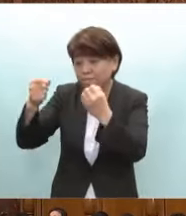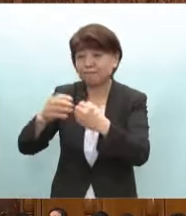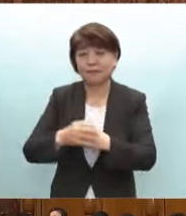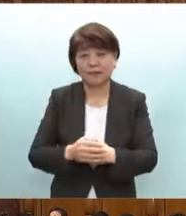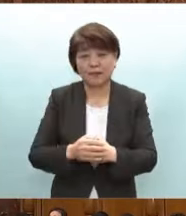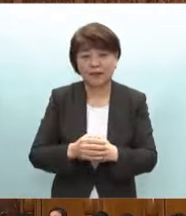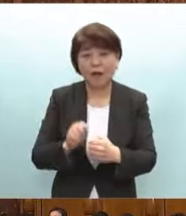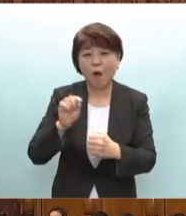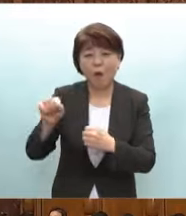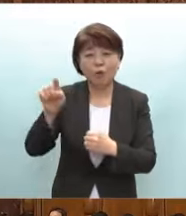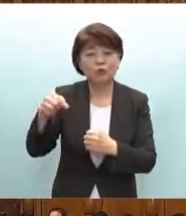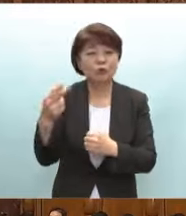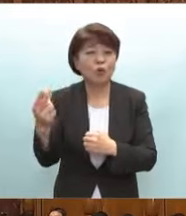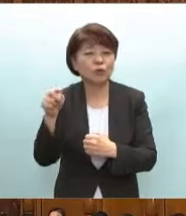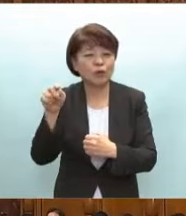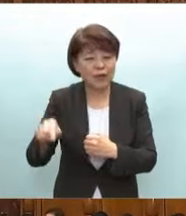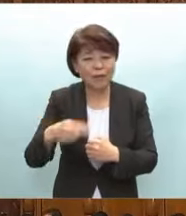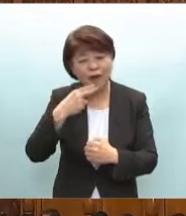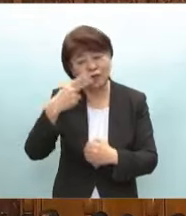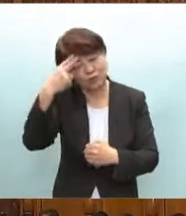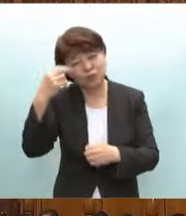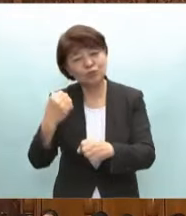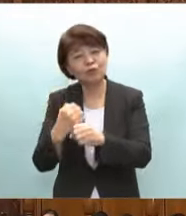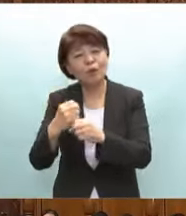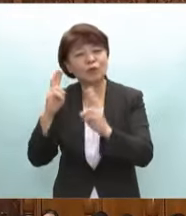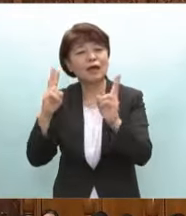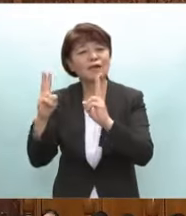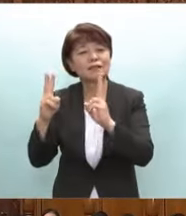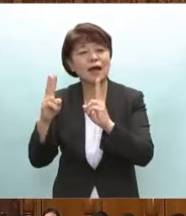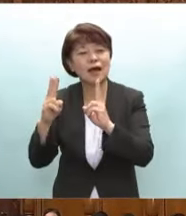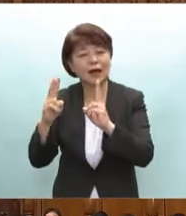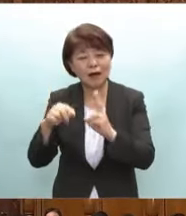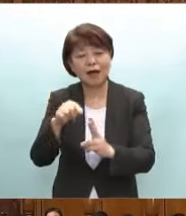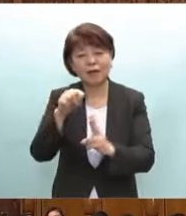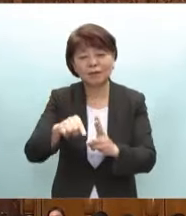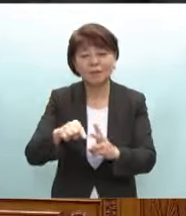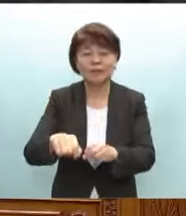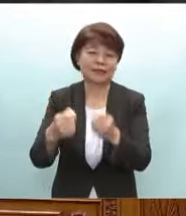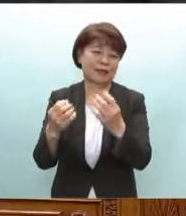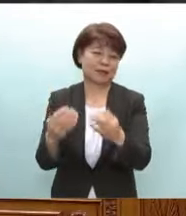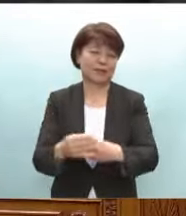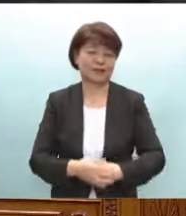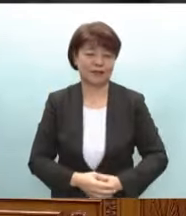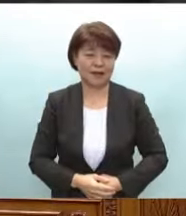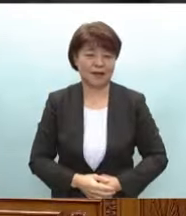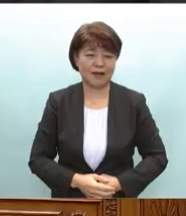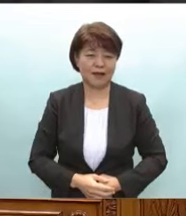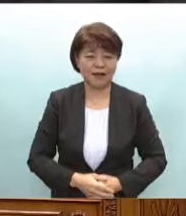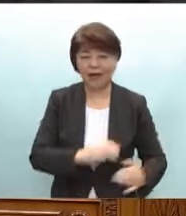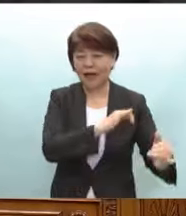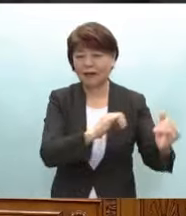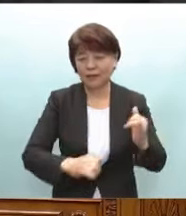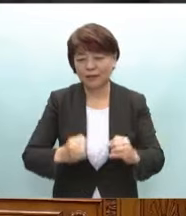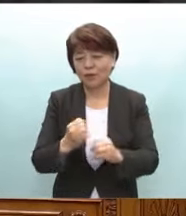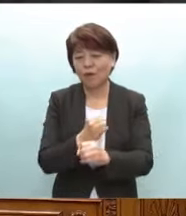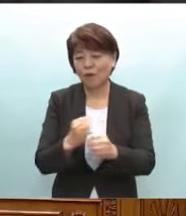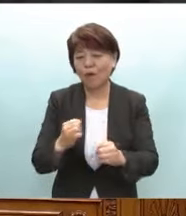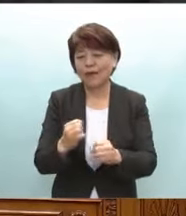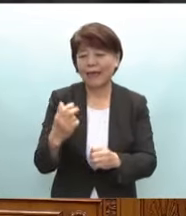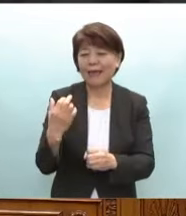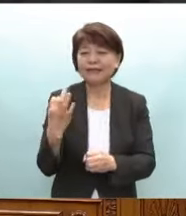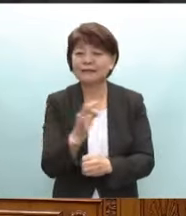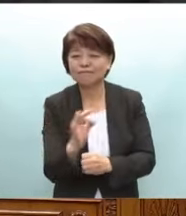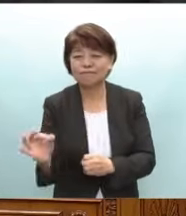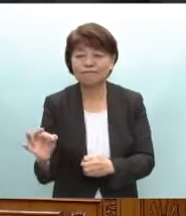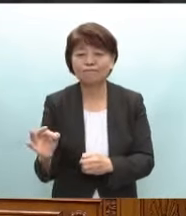の酒造会社では酒蔵の倒壊などの大きな被害を受けました伝統工芸品の工房も被災し再